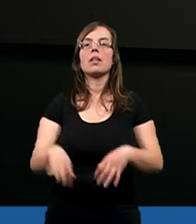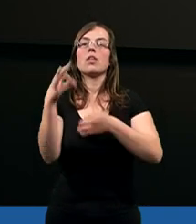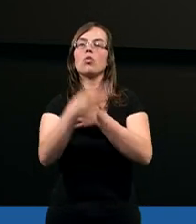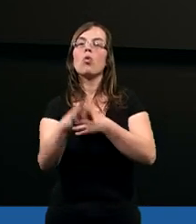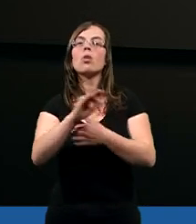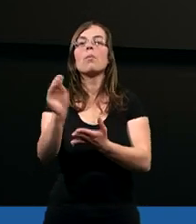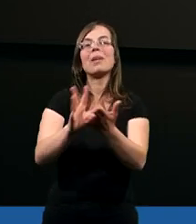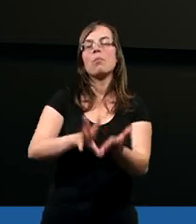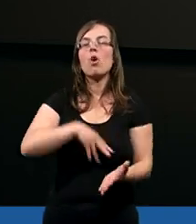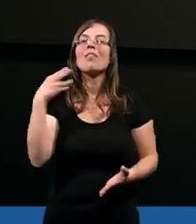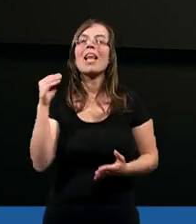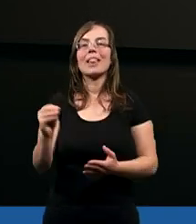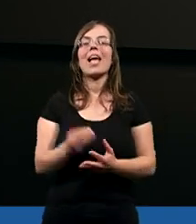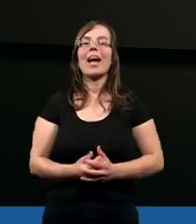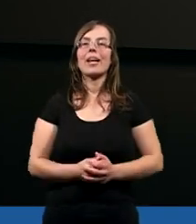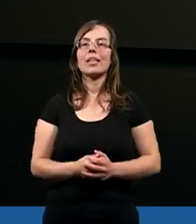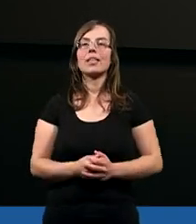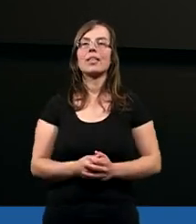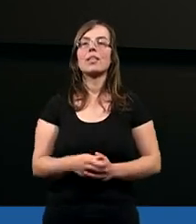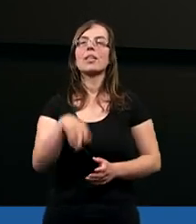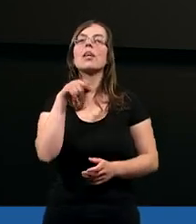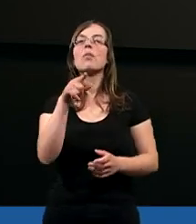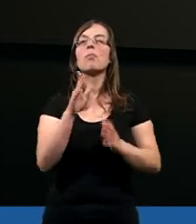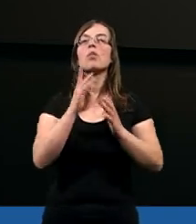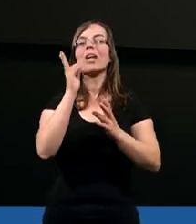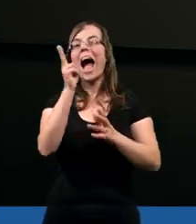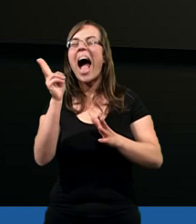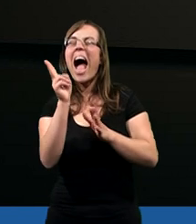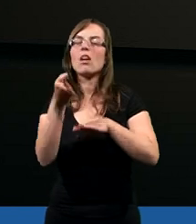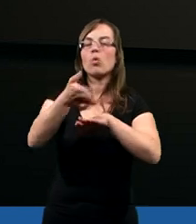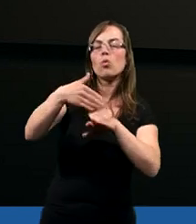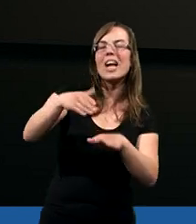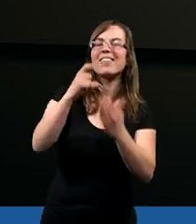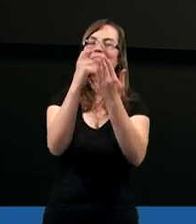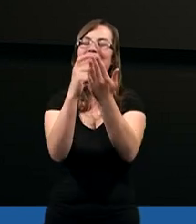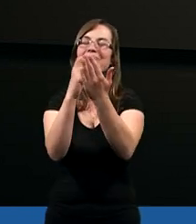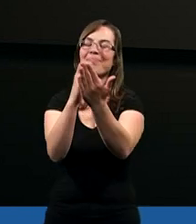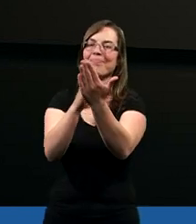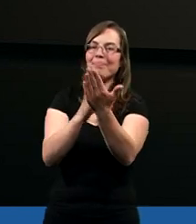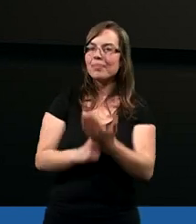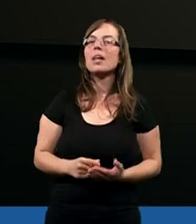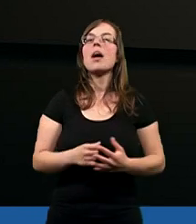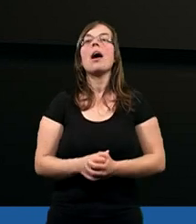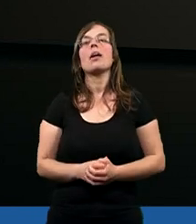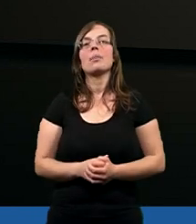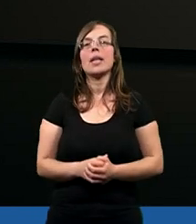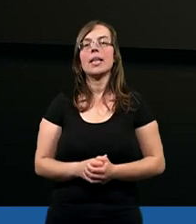Studiując Pismo Święte, każdą jego część, każdy fragment,